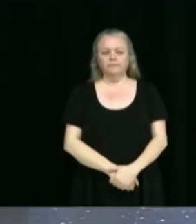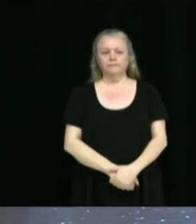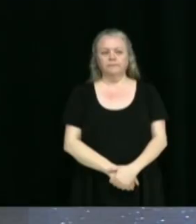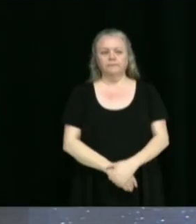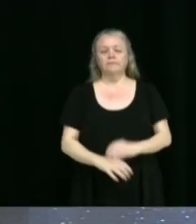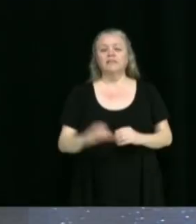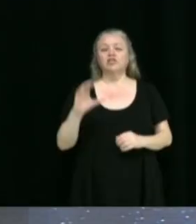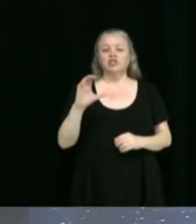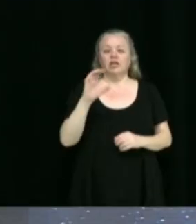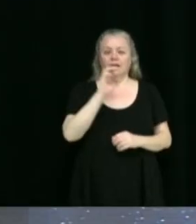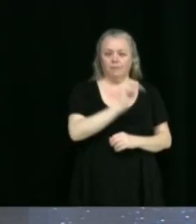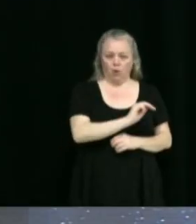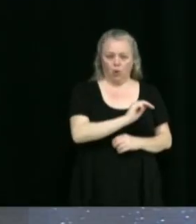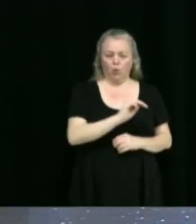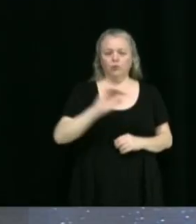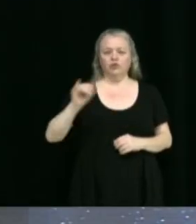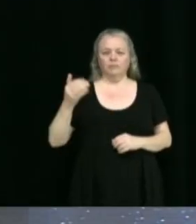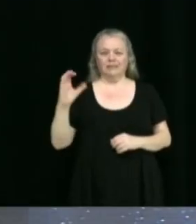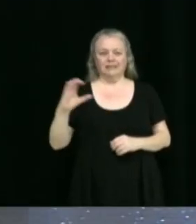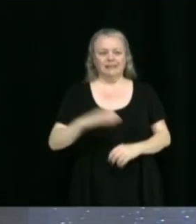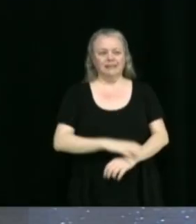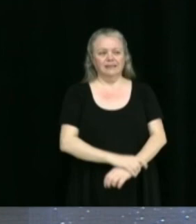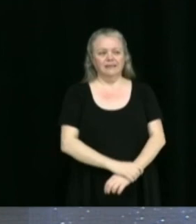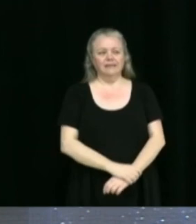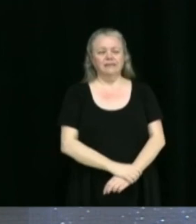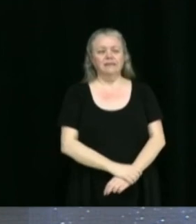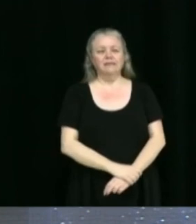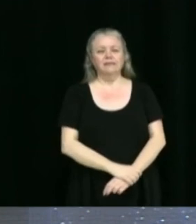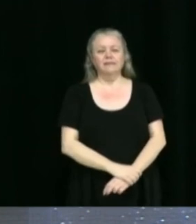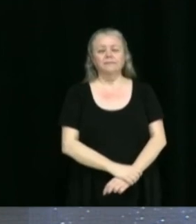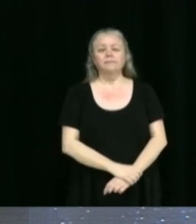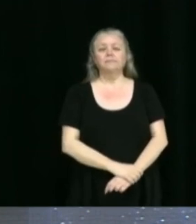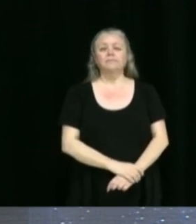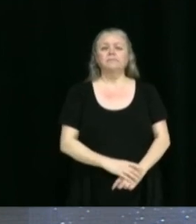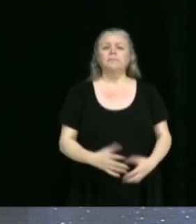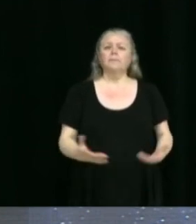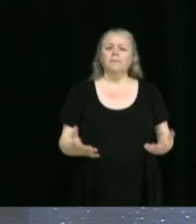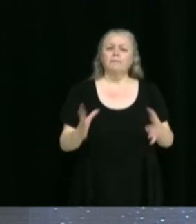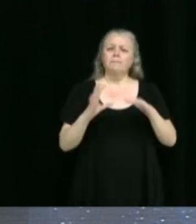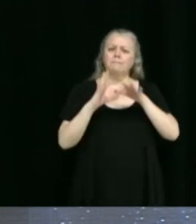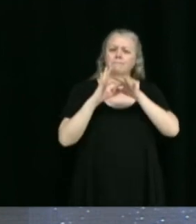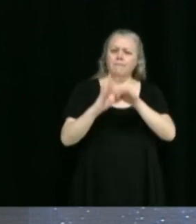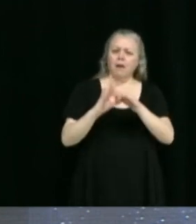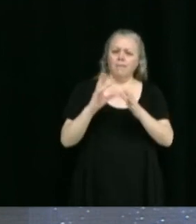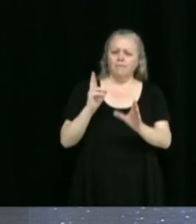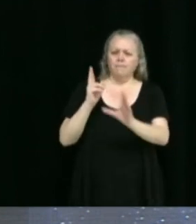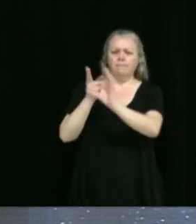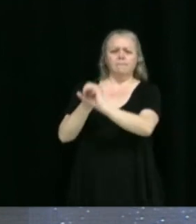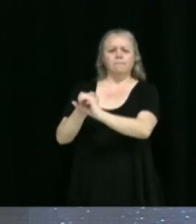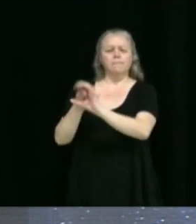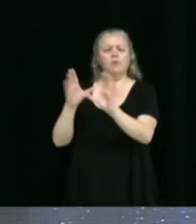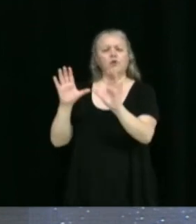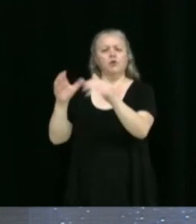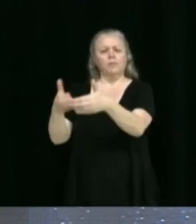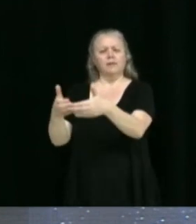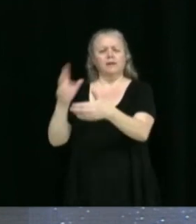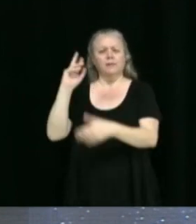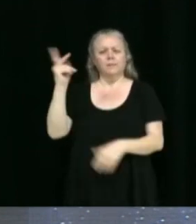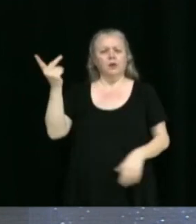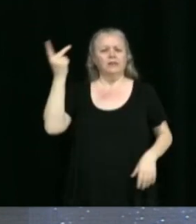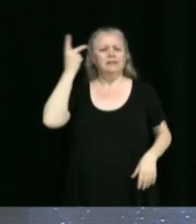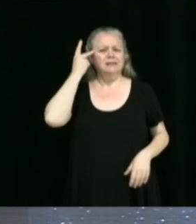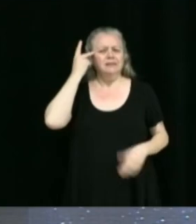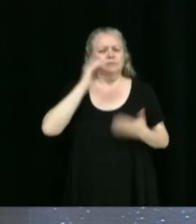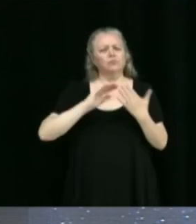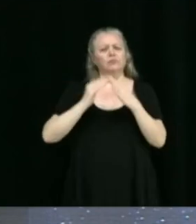Chantal Moreau, James Casey. Désignation des membres siégeant sur le comité de la politique municipalité Amis des